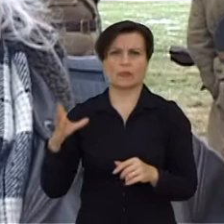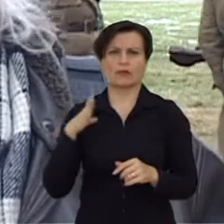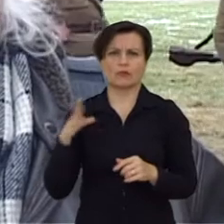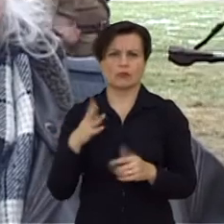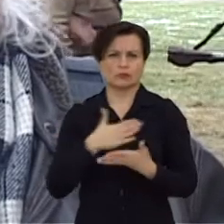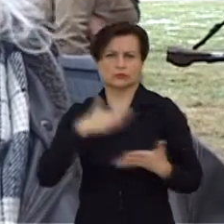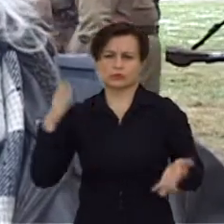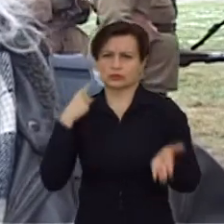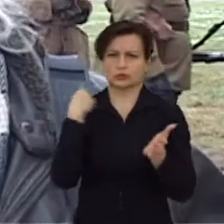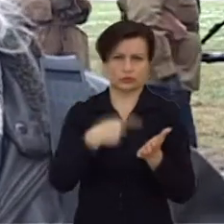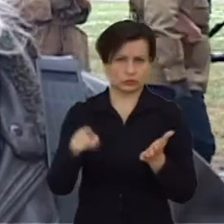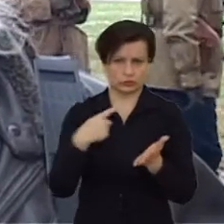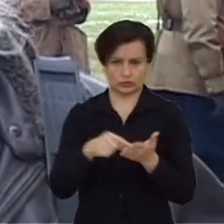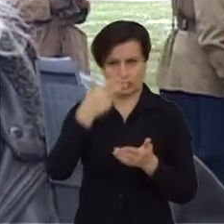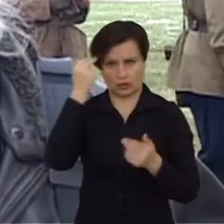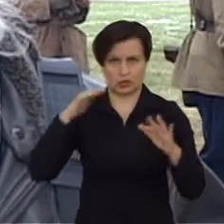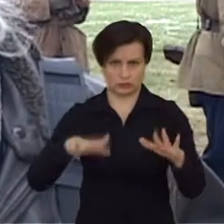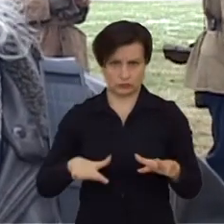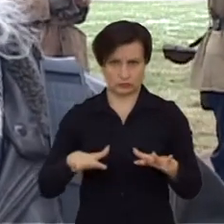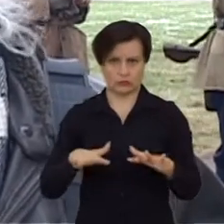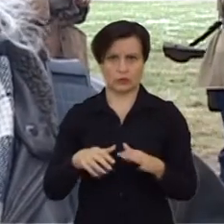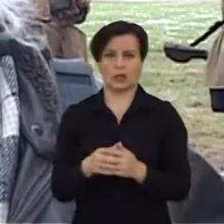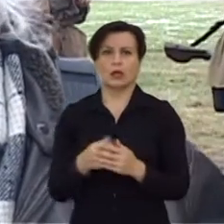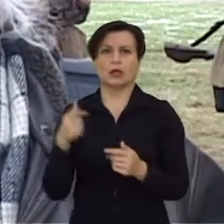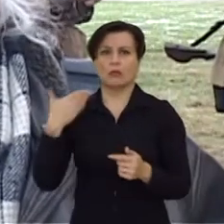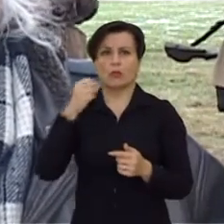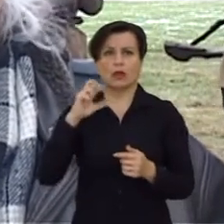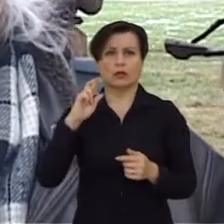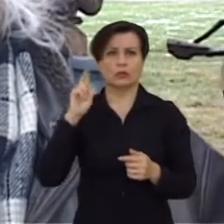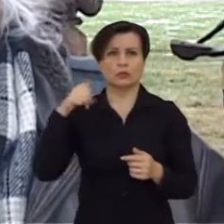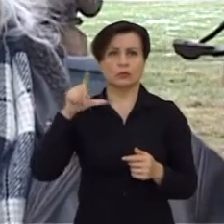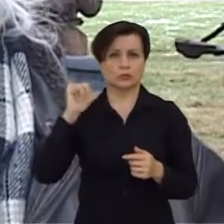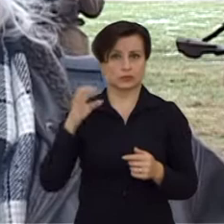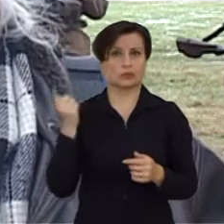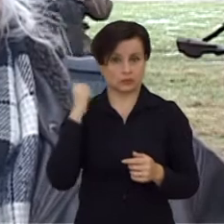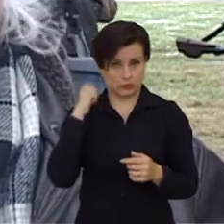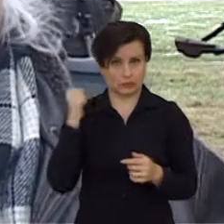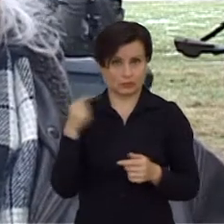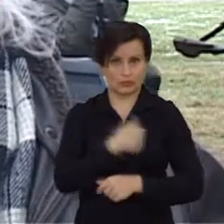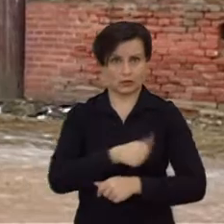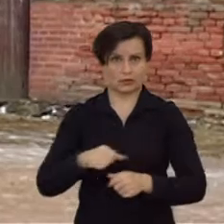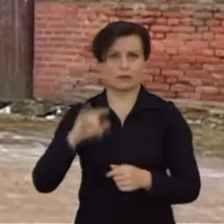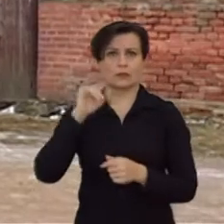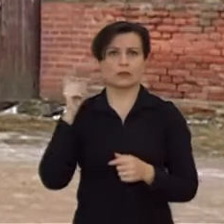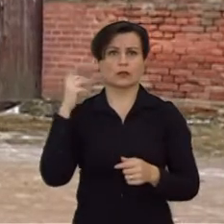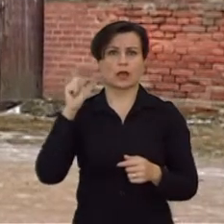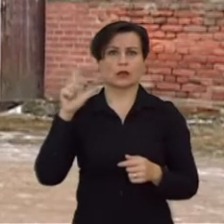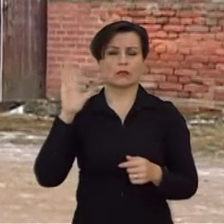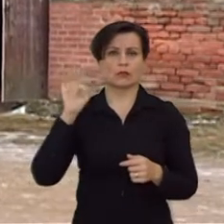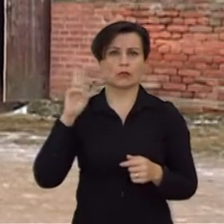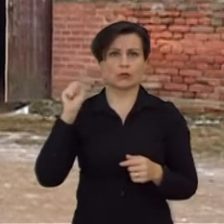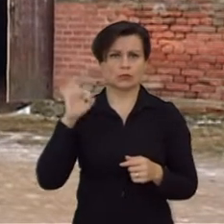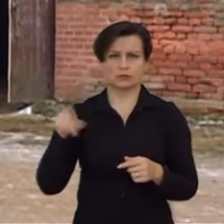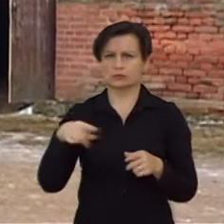išdavykų Lietuvoj. Nu ne mačiu baisiausių, Markulį girdėjot pavardę, ne girdėjot. Jo Dalbukas